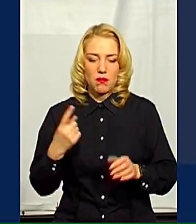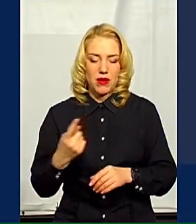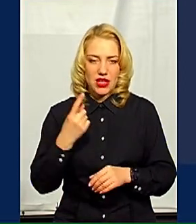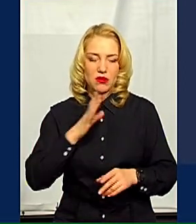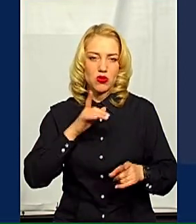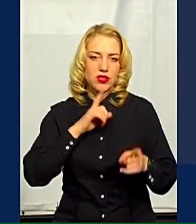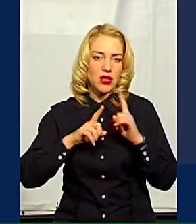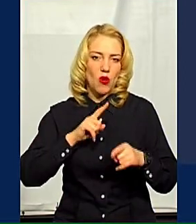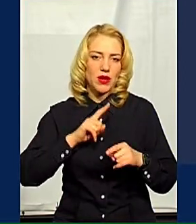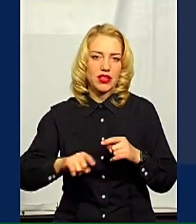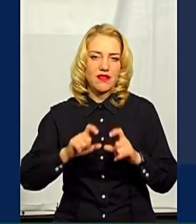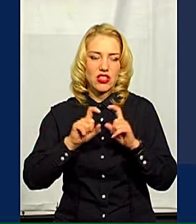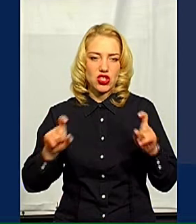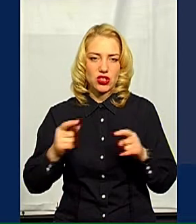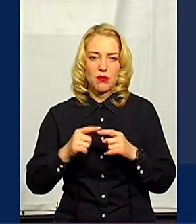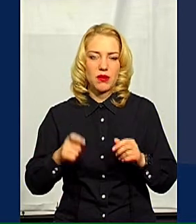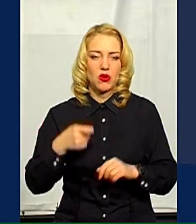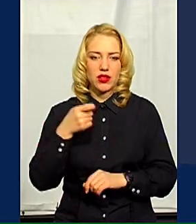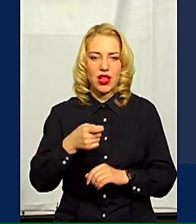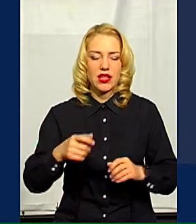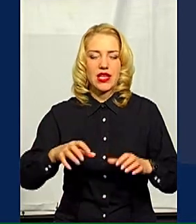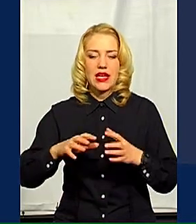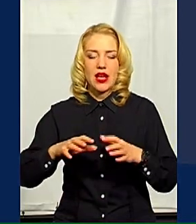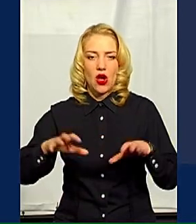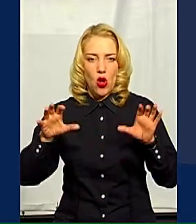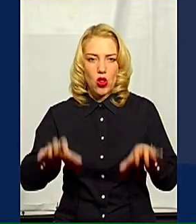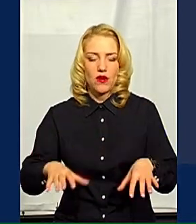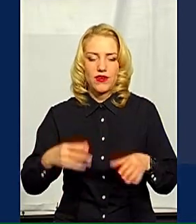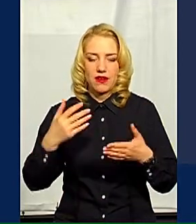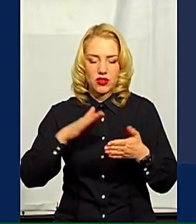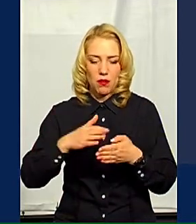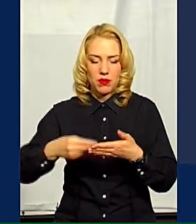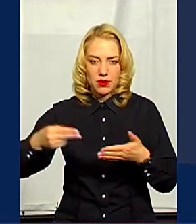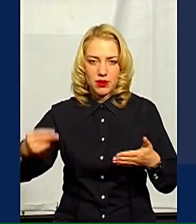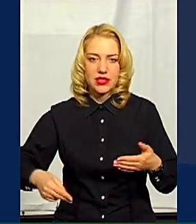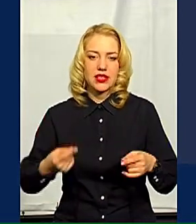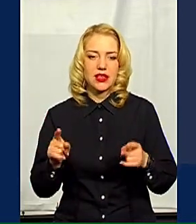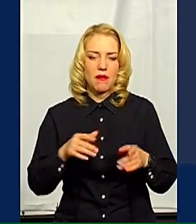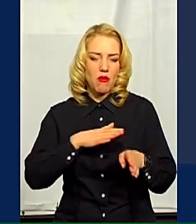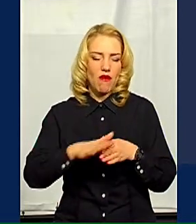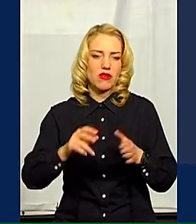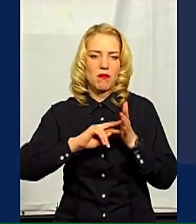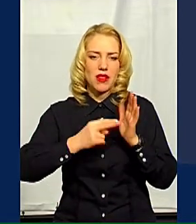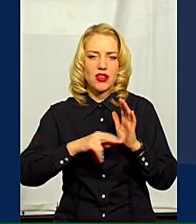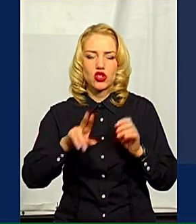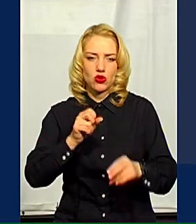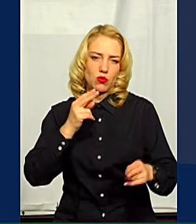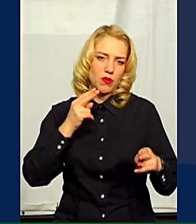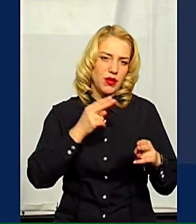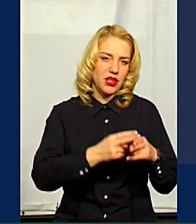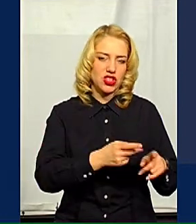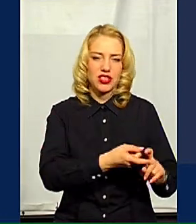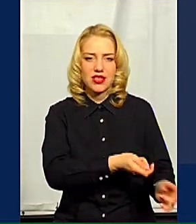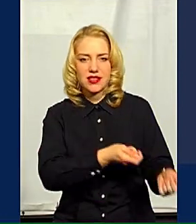штабу. Ми подали вже на стін міському голові, я думаю, що вже підписаний, повністю комплексний план заходів щодо попередження заносу і поширення гострих